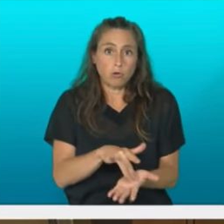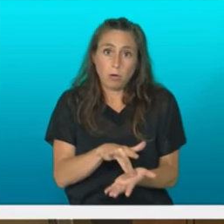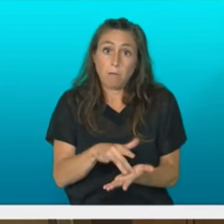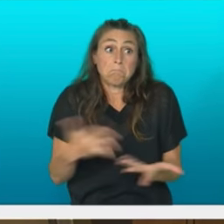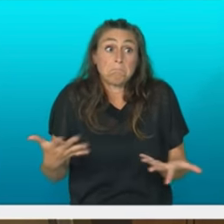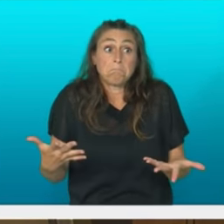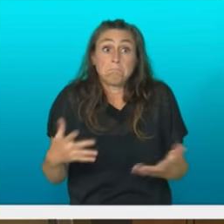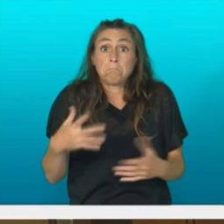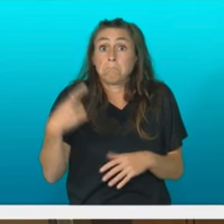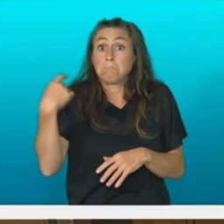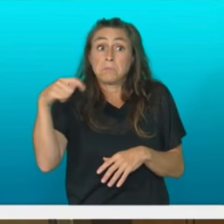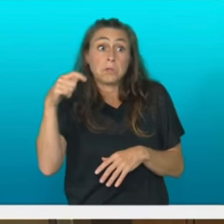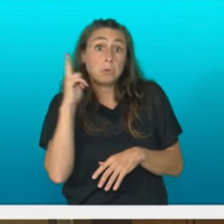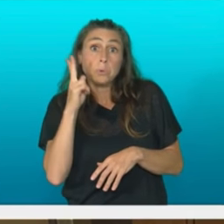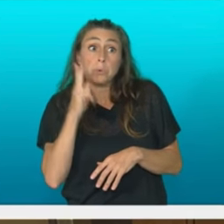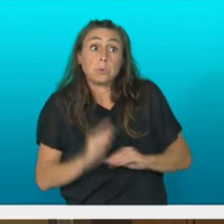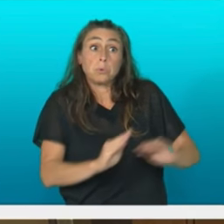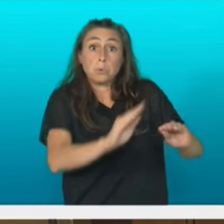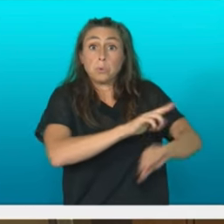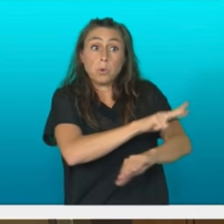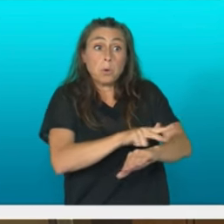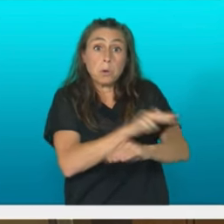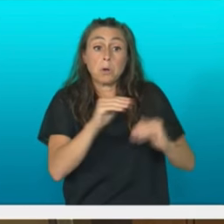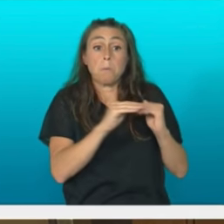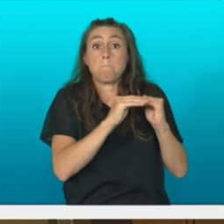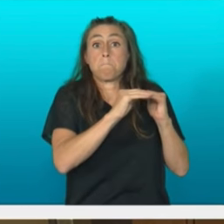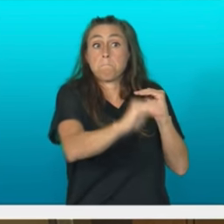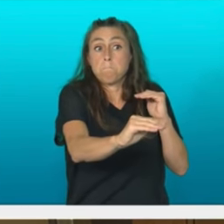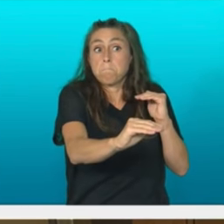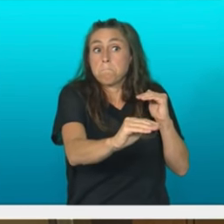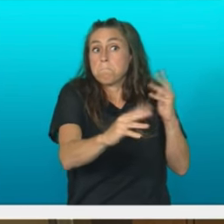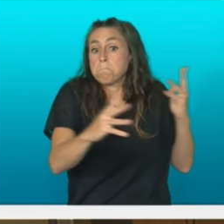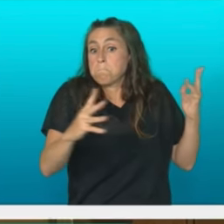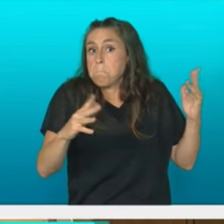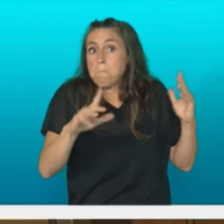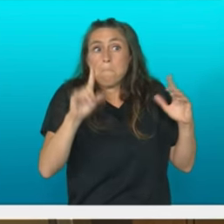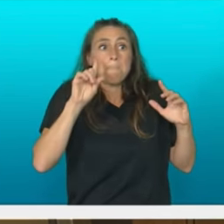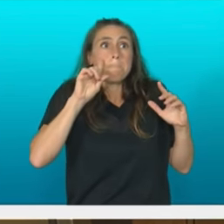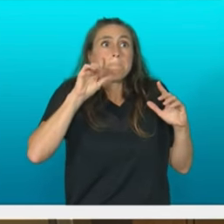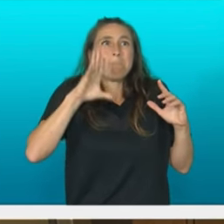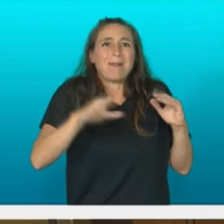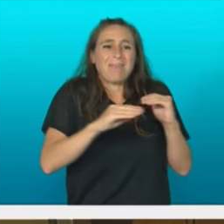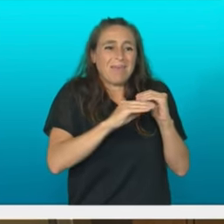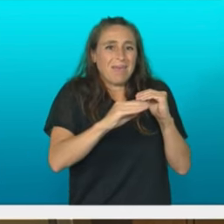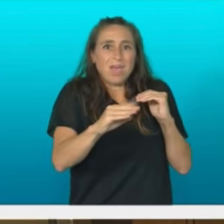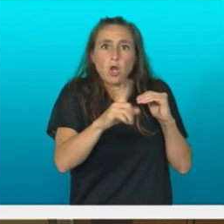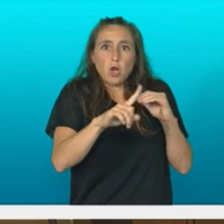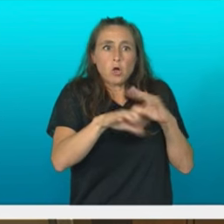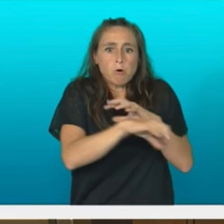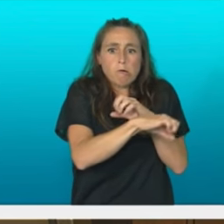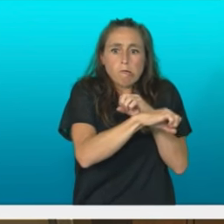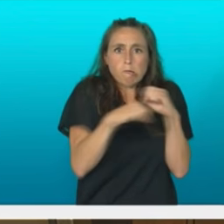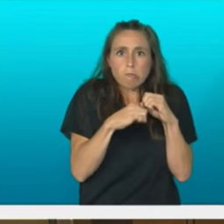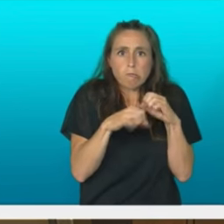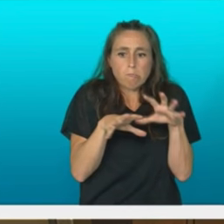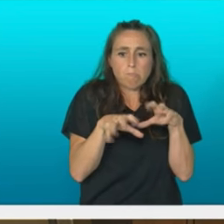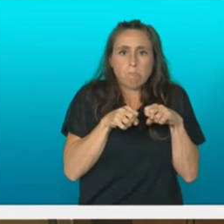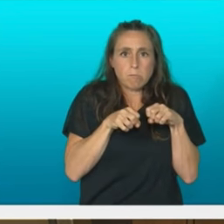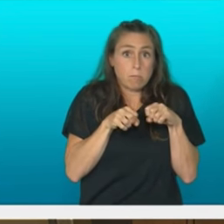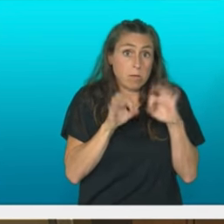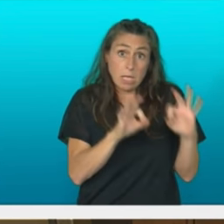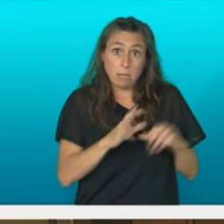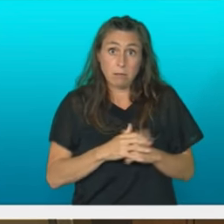urkulu jauna, zure gobernuaren egon kortasuna, egon korkeria itxura ere hartzen ari da. Aldaketa